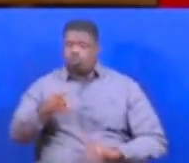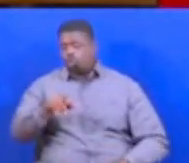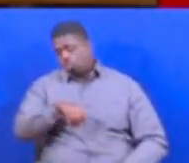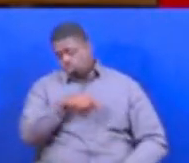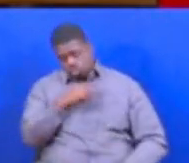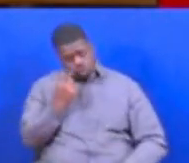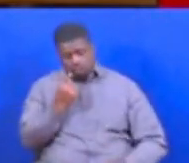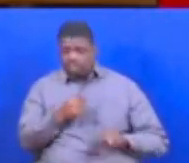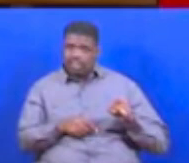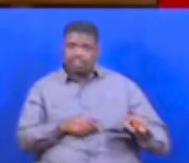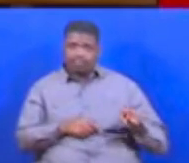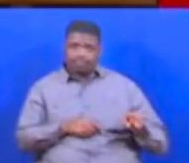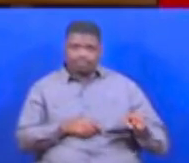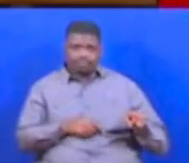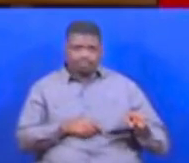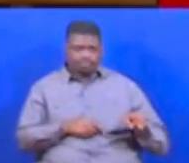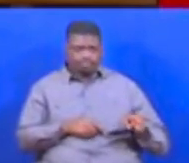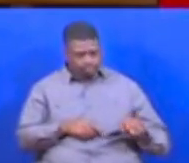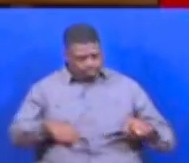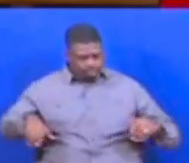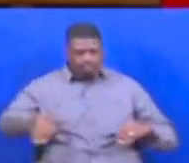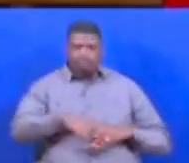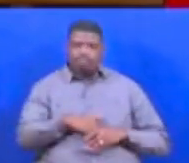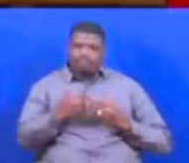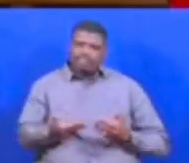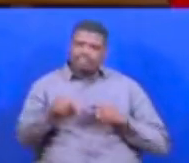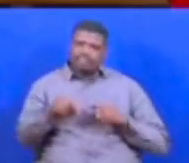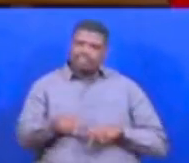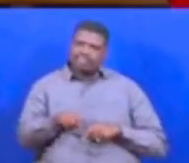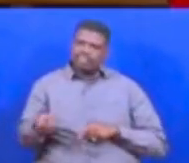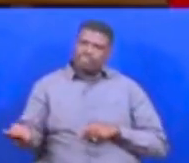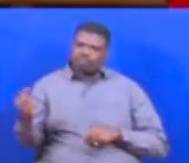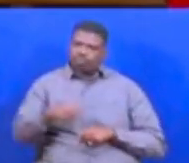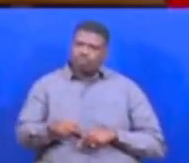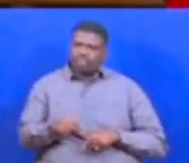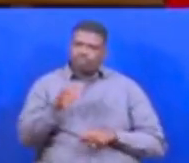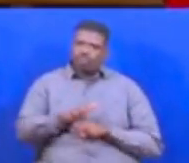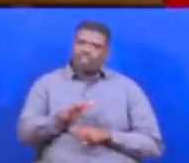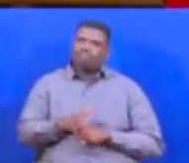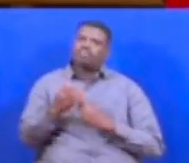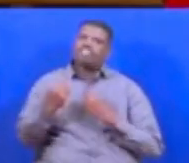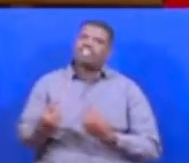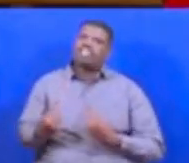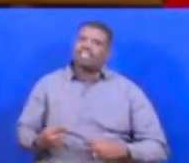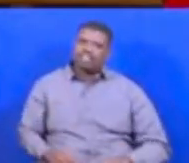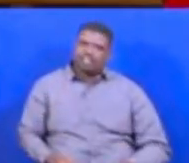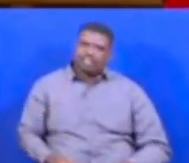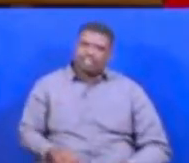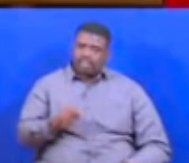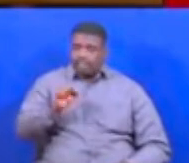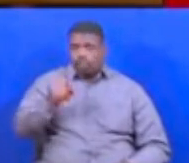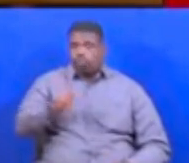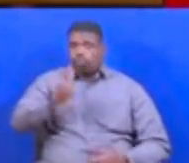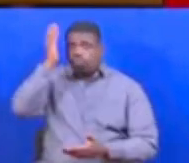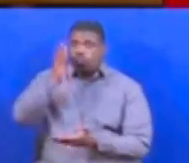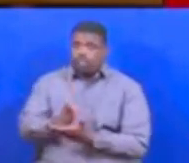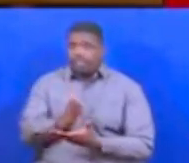bima Sasa hiki nachokuja najua wengi mtashangaa Lakini ndo ukweli